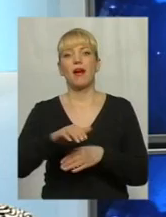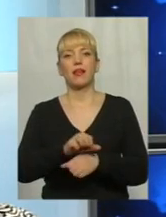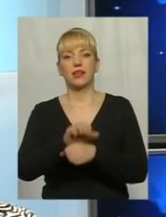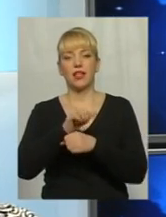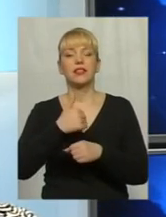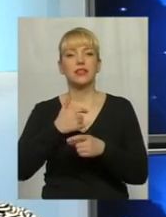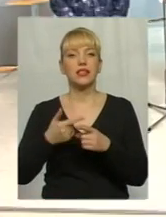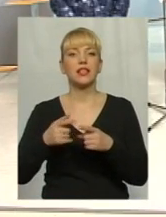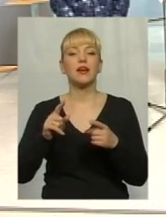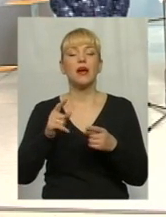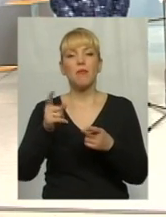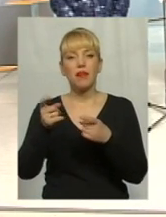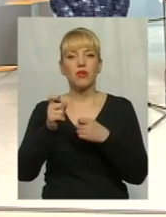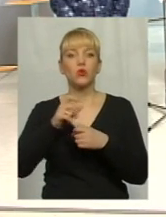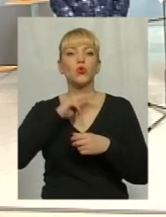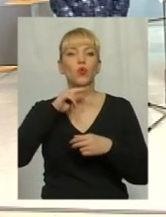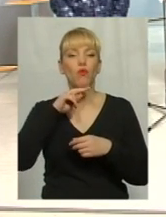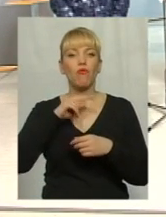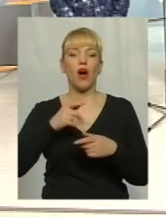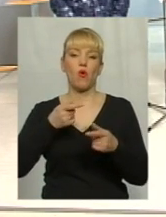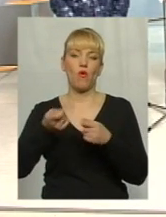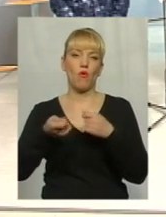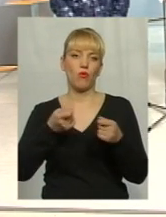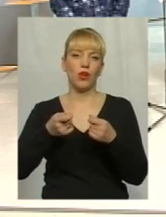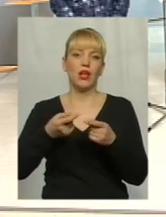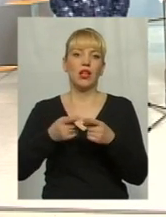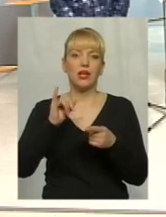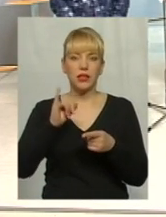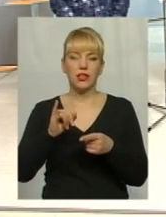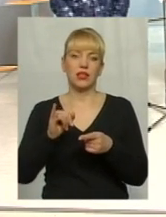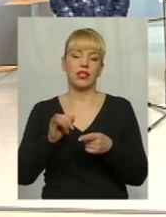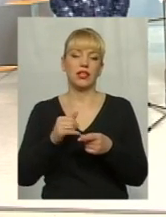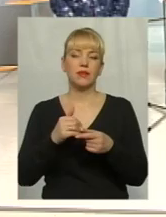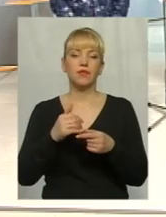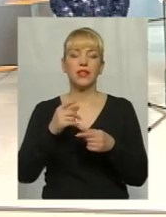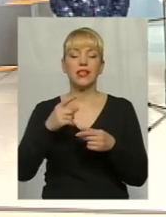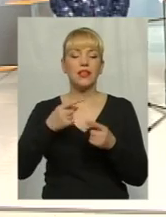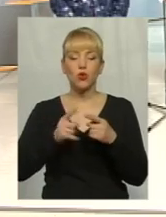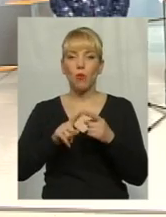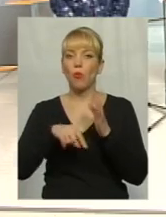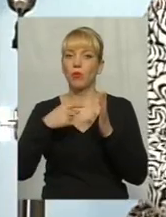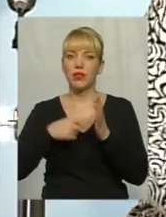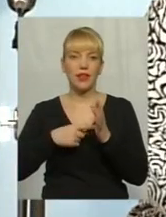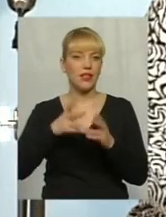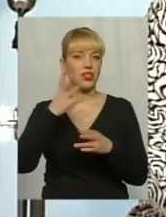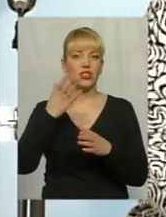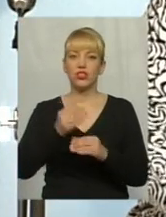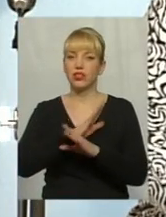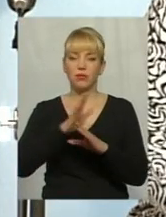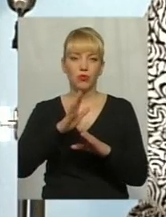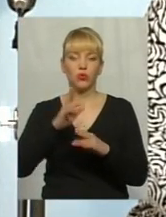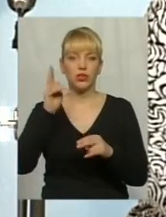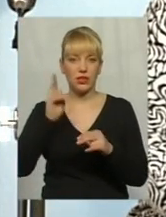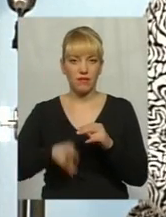звернути увагу народних депутатів. І думаю, що на цьому питанні ще не завершиться акція протесту, тому що